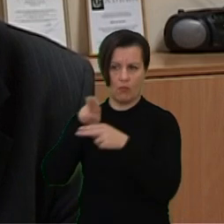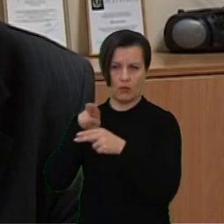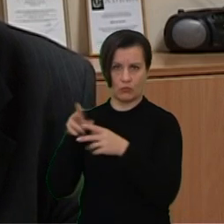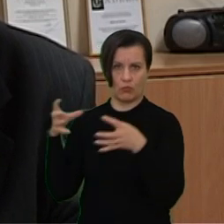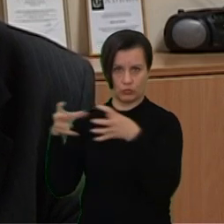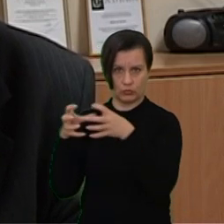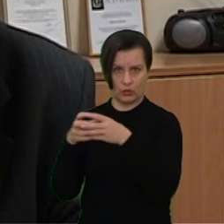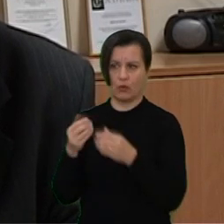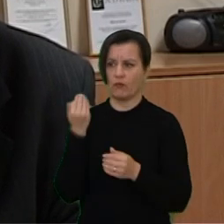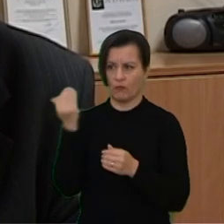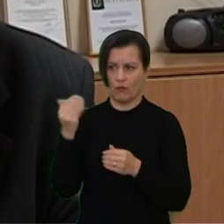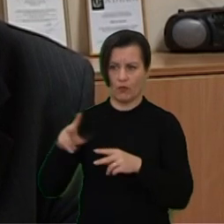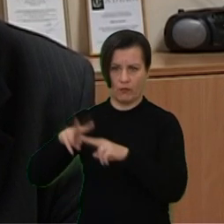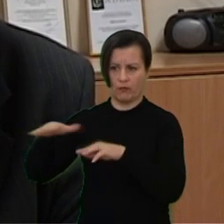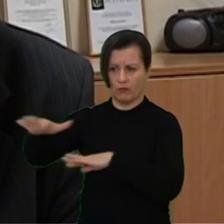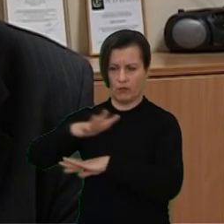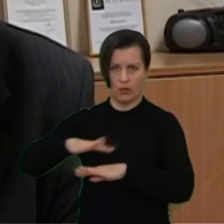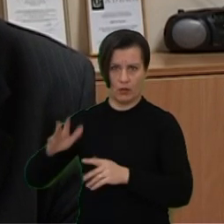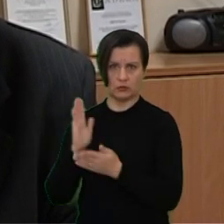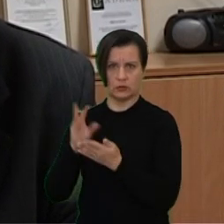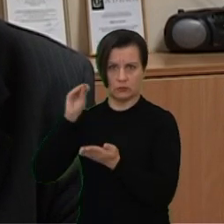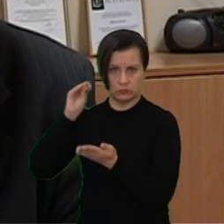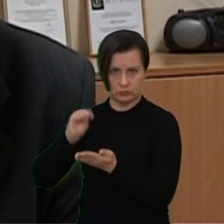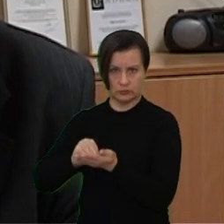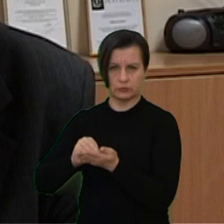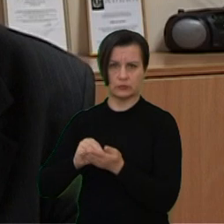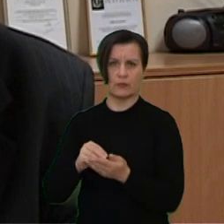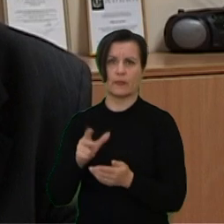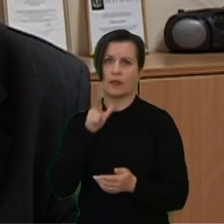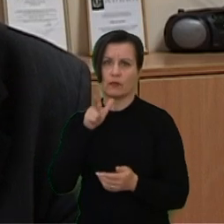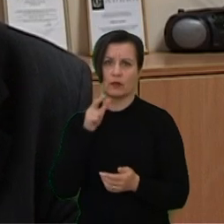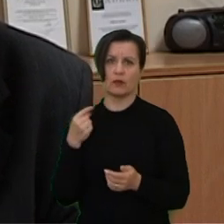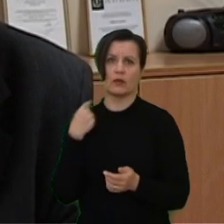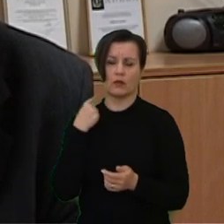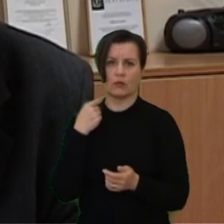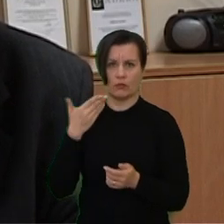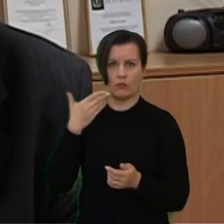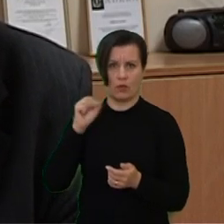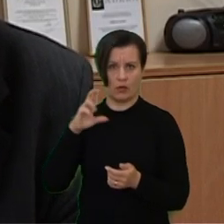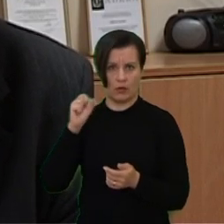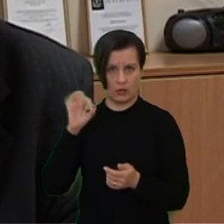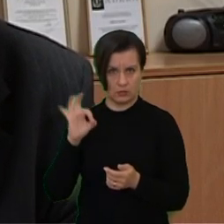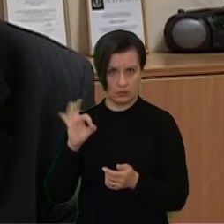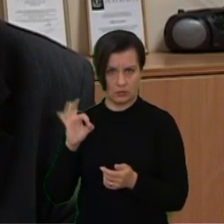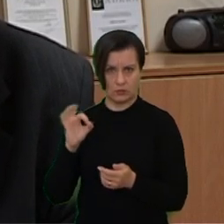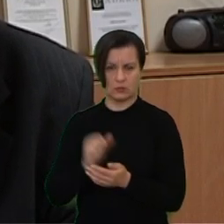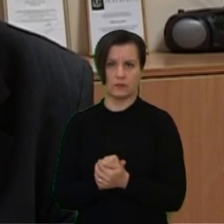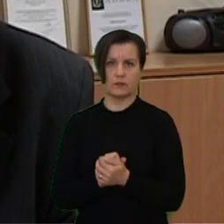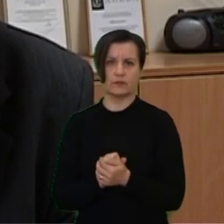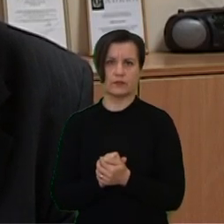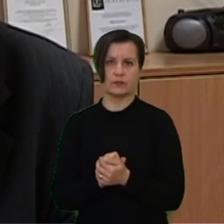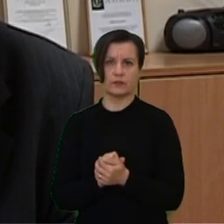nustatytas afrikinio keulių maro šernuose žydinys. Ir